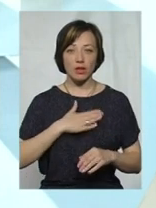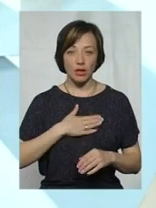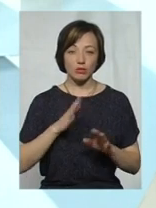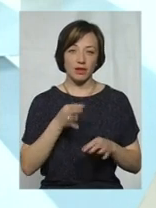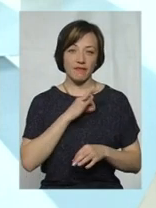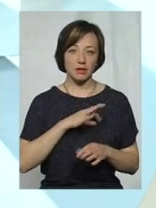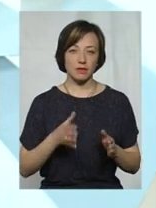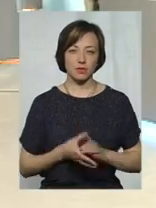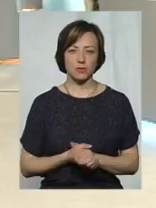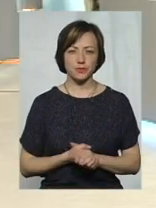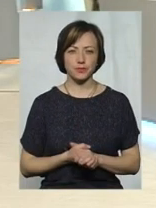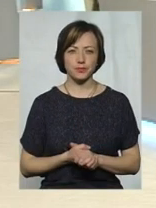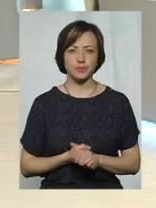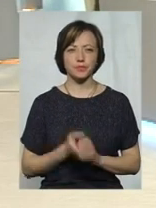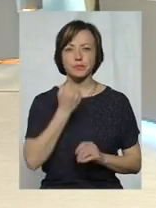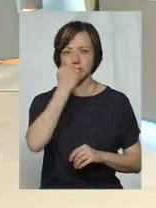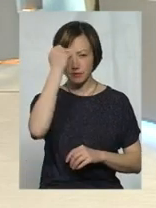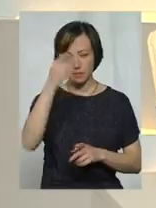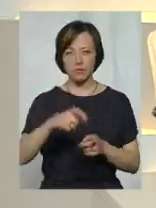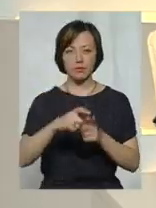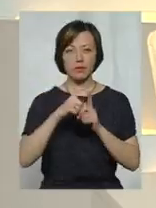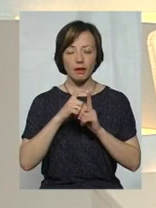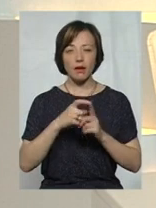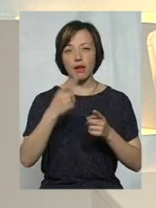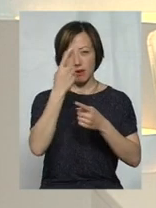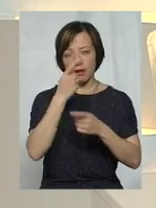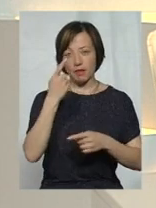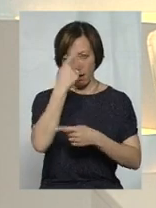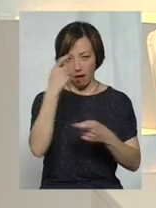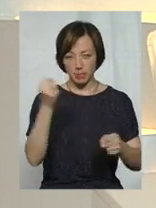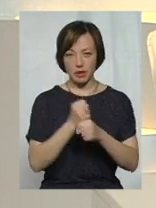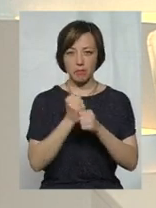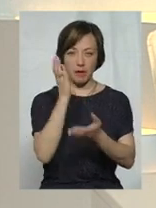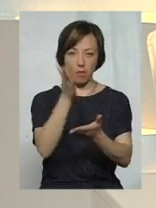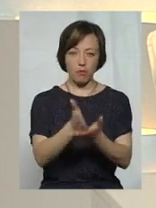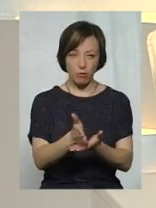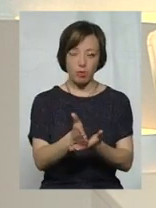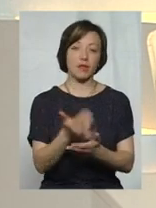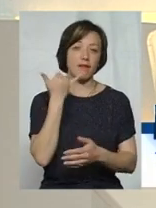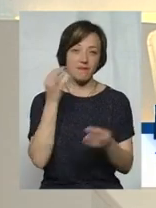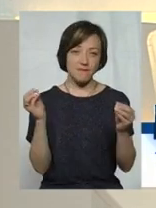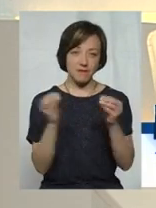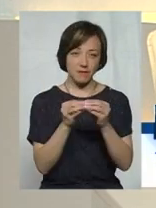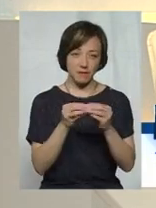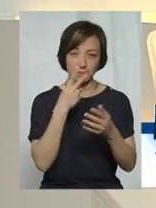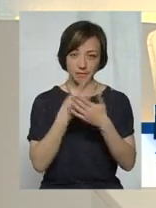ефективно. Дякую за відповідь. Нагадую глядачам, що працюємо для вас в прямому ефірі. Телефон незмінний